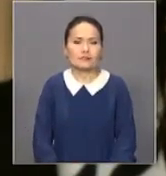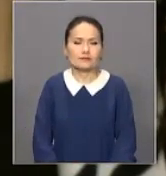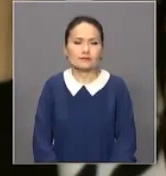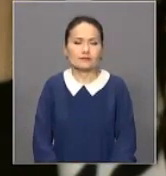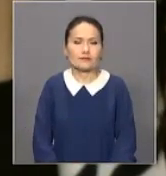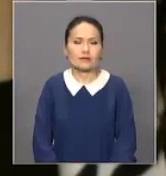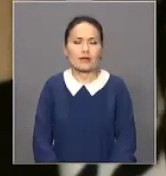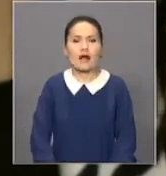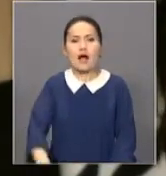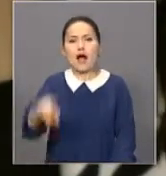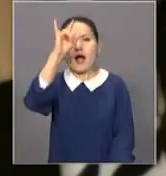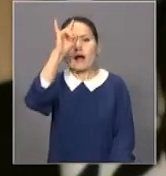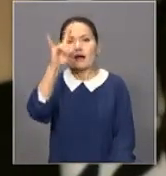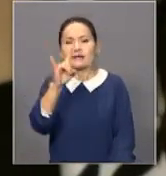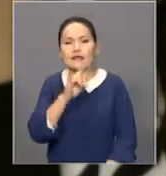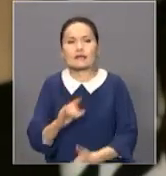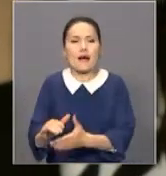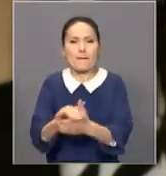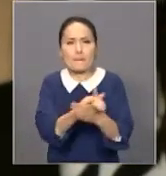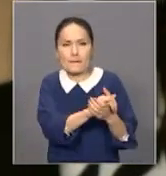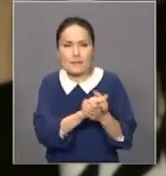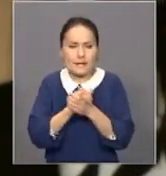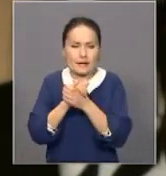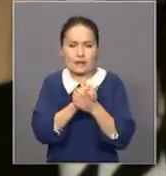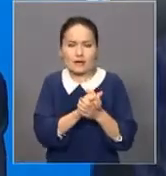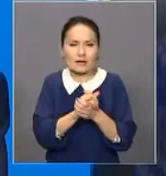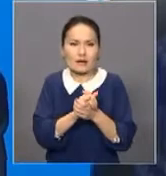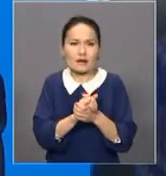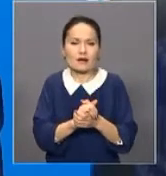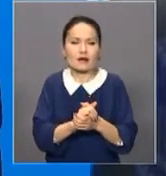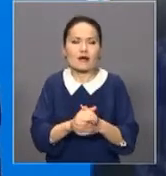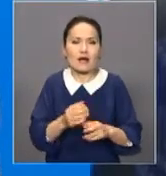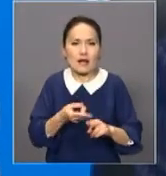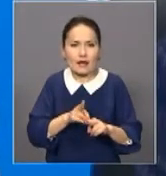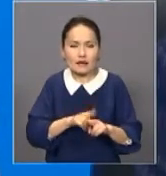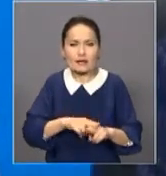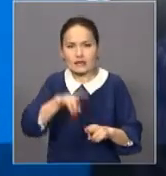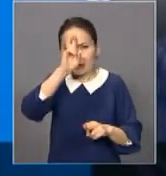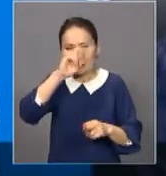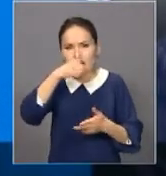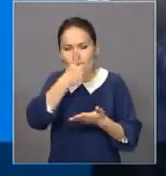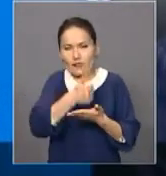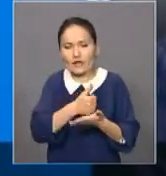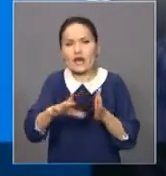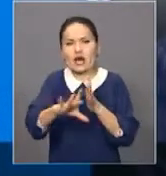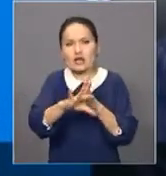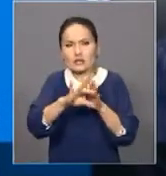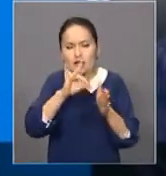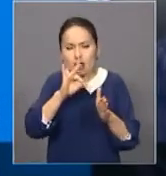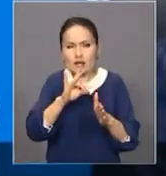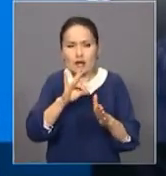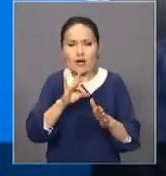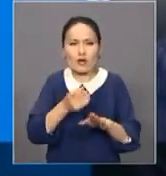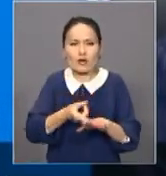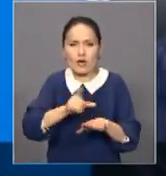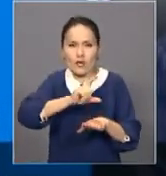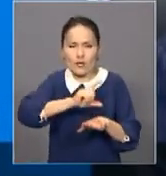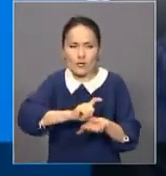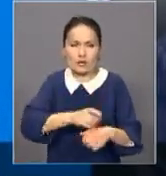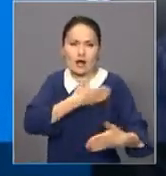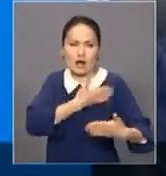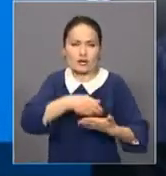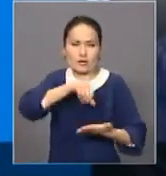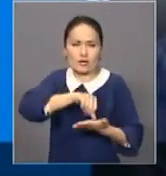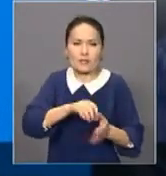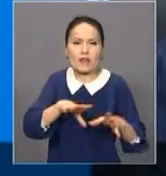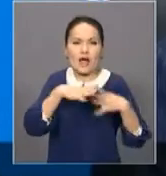Елдің бірлігі кешегі сайлауда көріндістапты. Бірлігі жарасқан Қазастан жайында қалқаралық байқаушылар айтып жатты. Олар балалар мен, немерелер